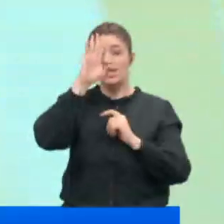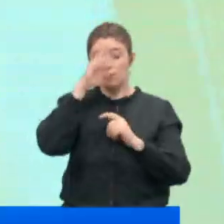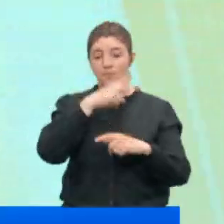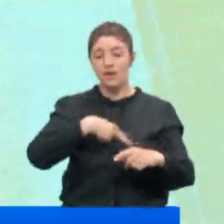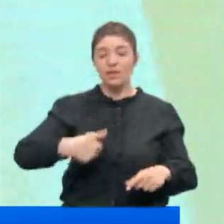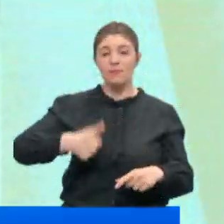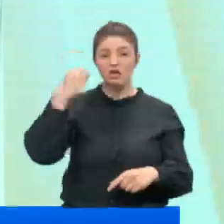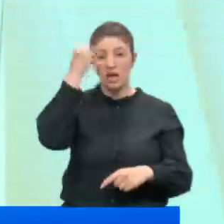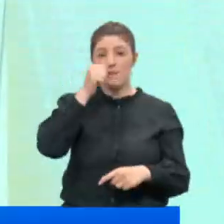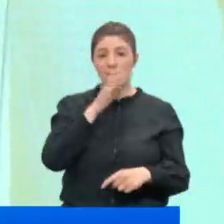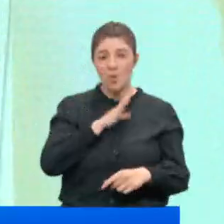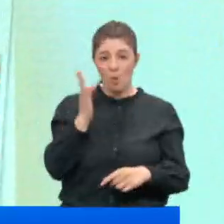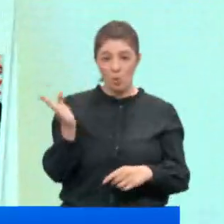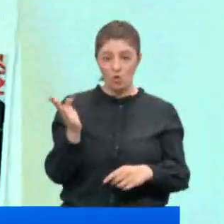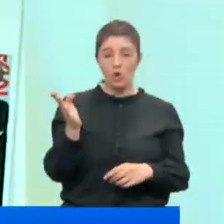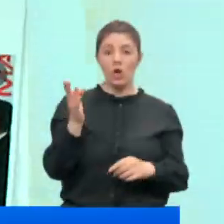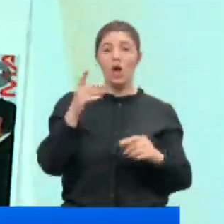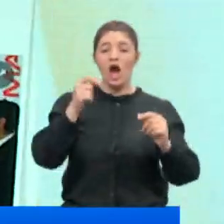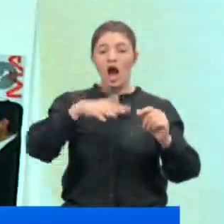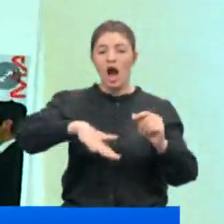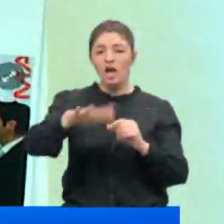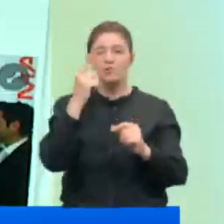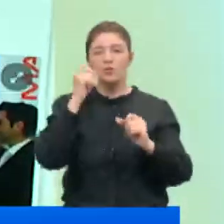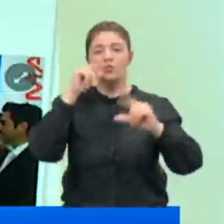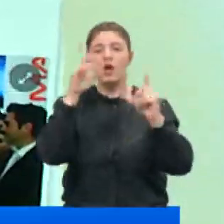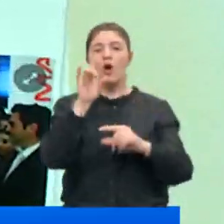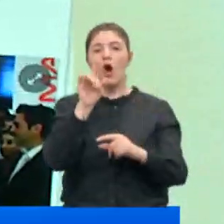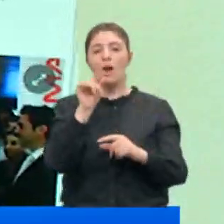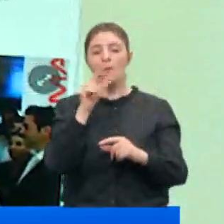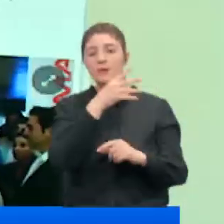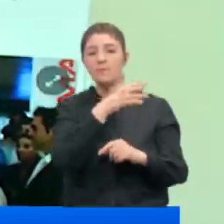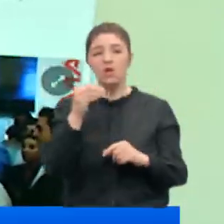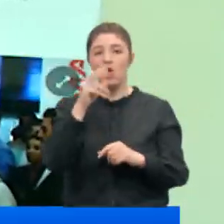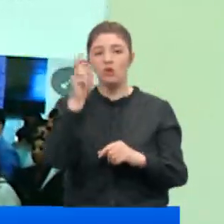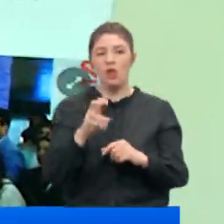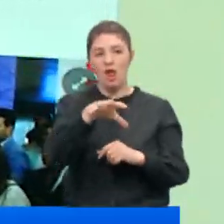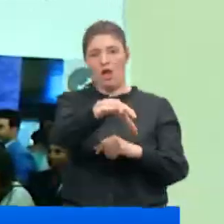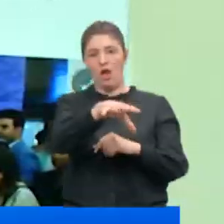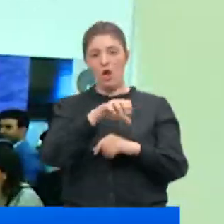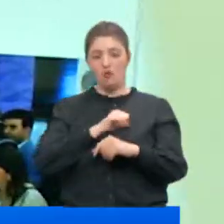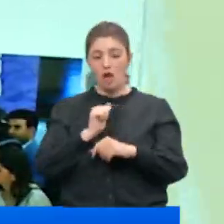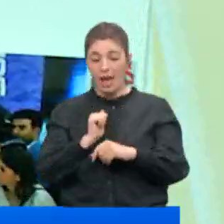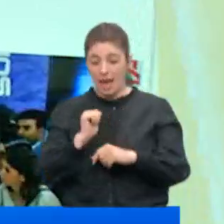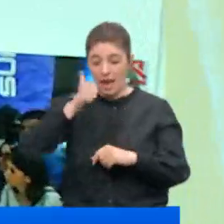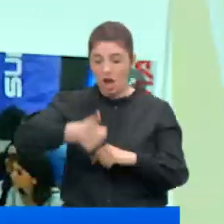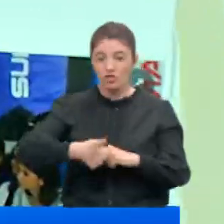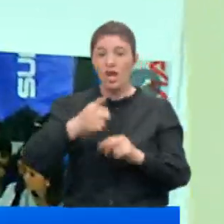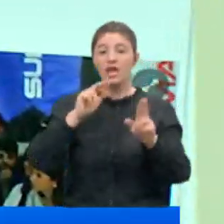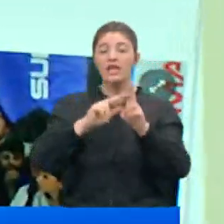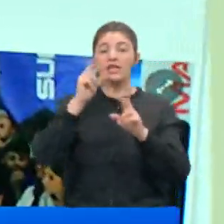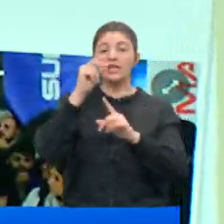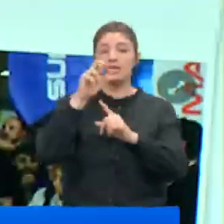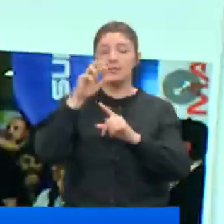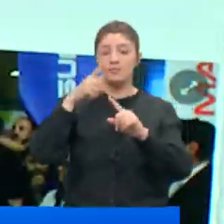Belediye Başkanı Ekrem İmamoğlu'nun arsayı bir uyanık 11 milyon dolara alıyor. Ertesi gün Kiptaş